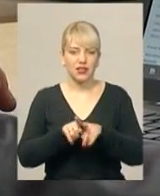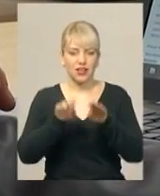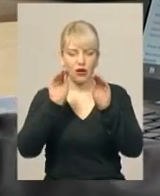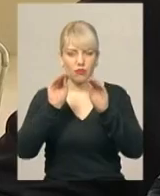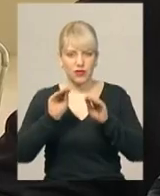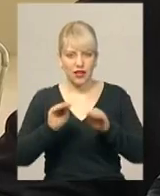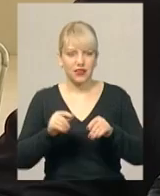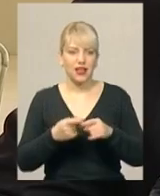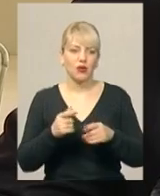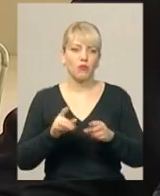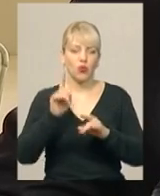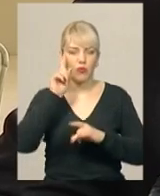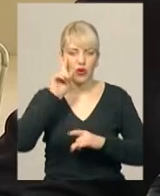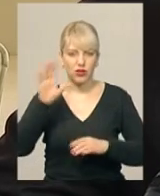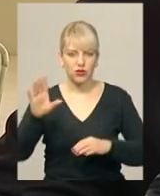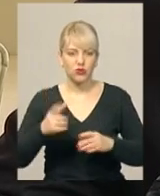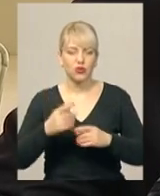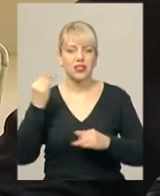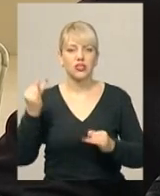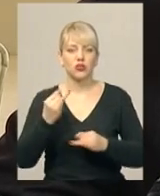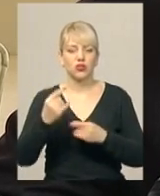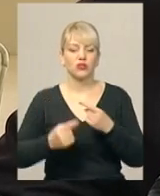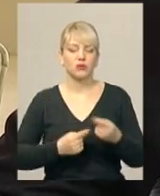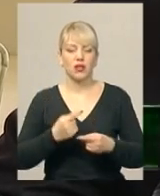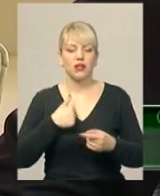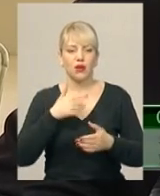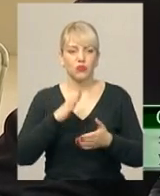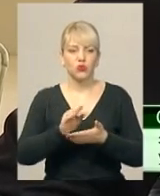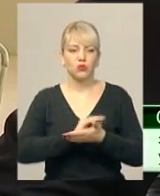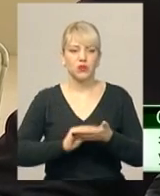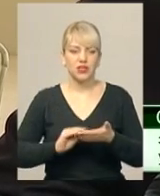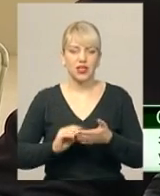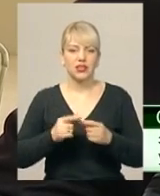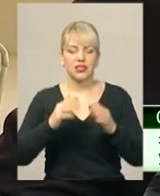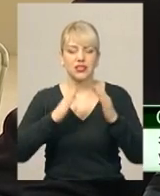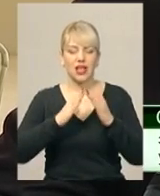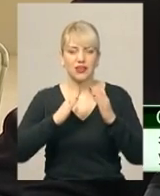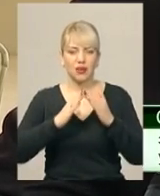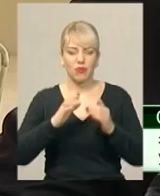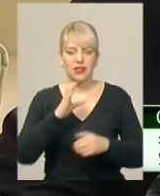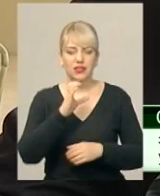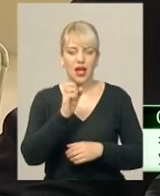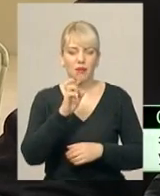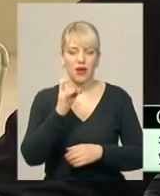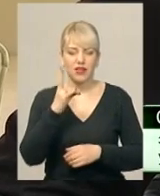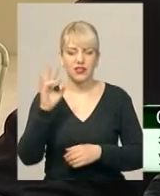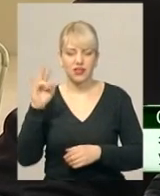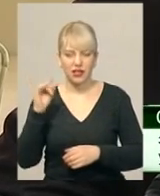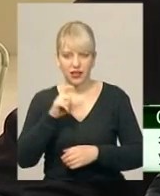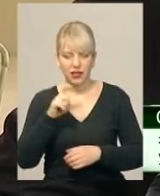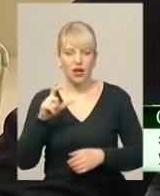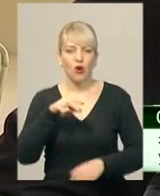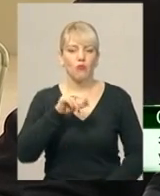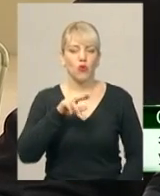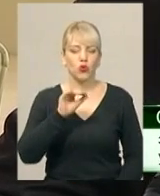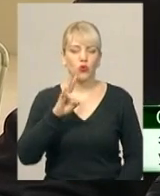спадщину. Саме я буду писати за садибу собанських патонів, тому що вона перебуває, станом на сьогодні,